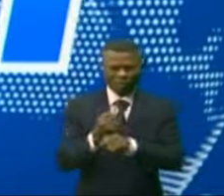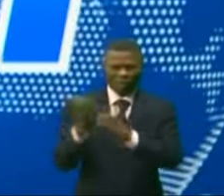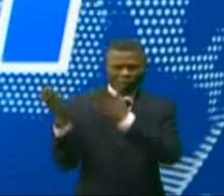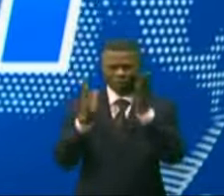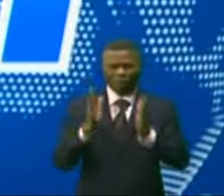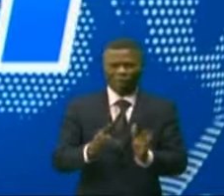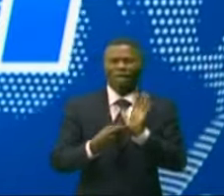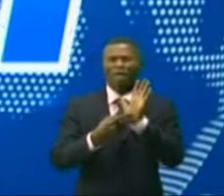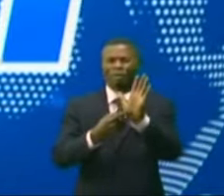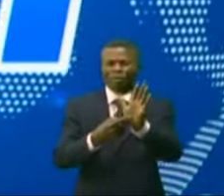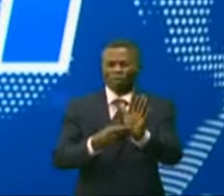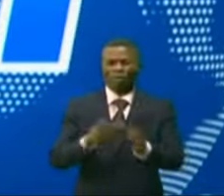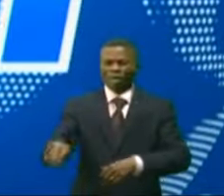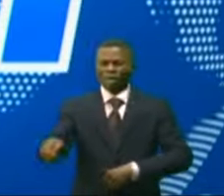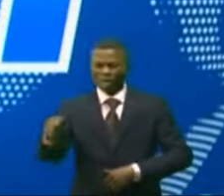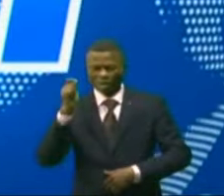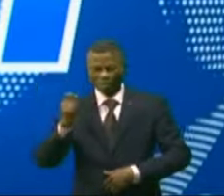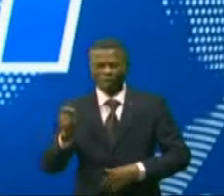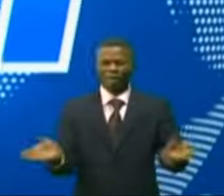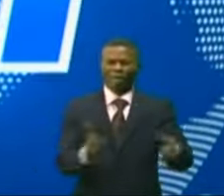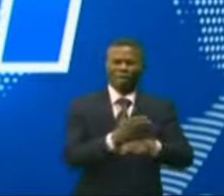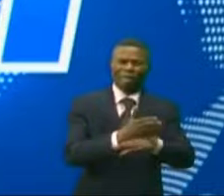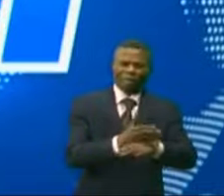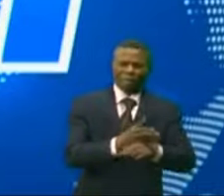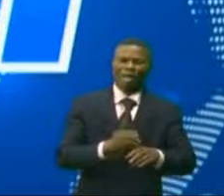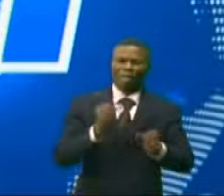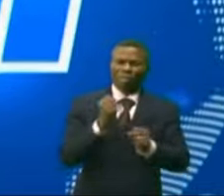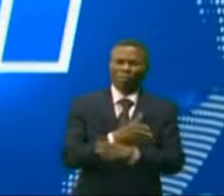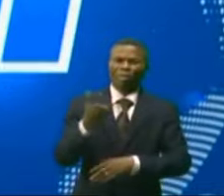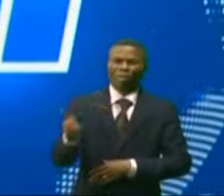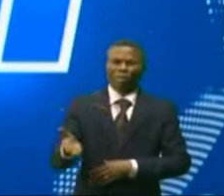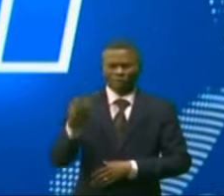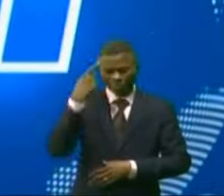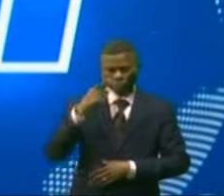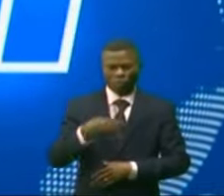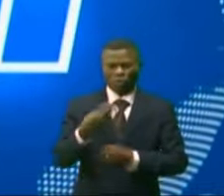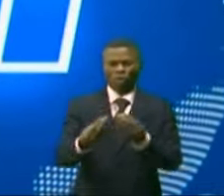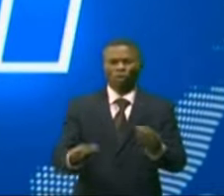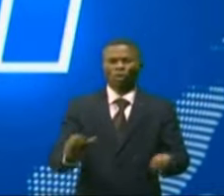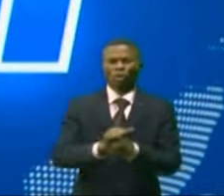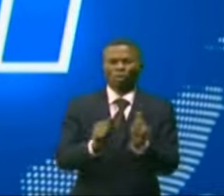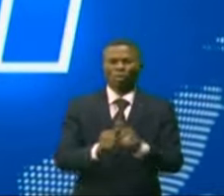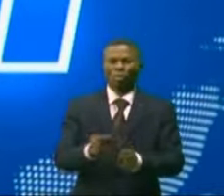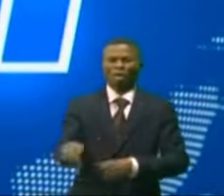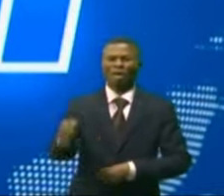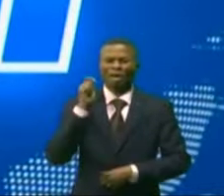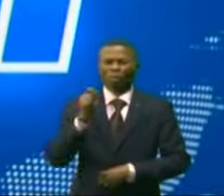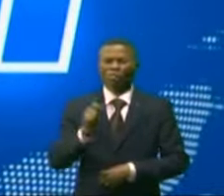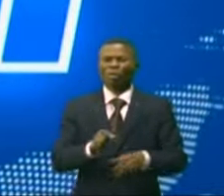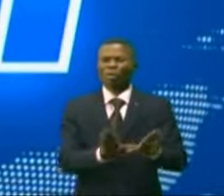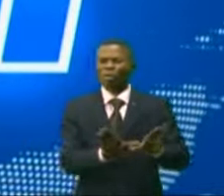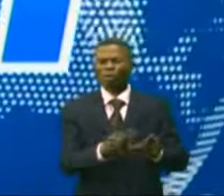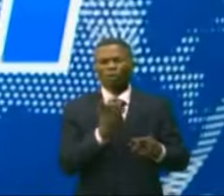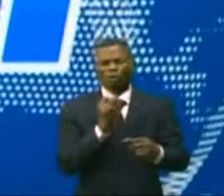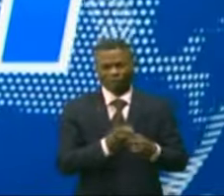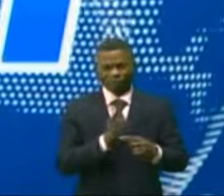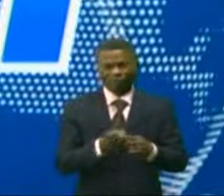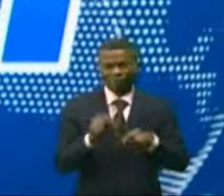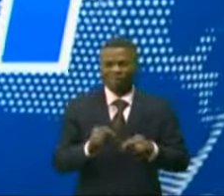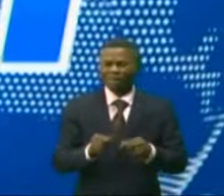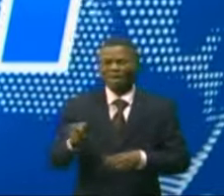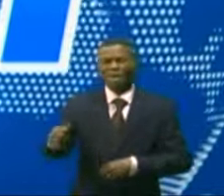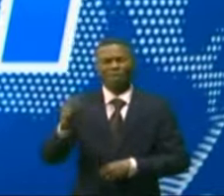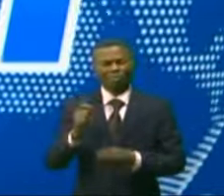Custre est une pisciculture des cages flottantes et mise en place pour pallier à la rareté de poissons. Le conseil principal du gouverneur,